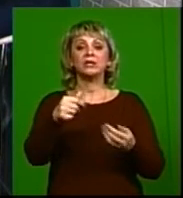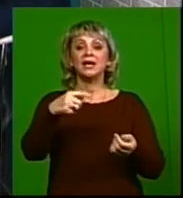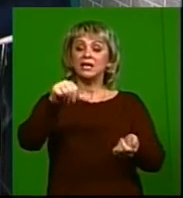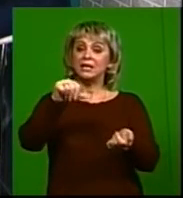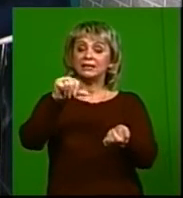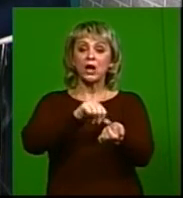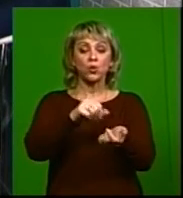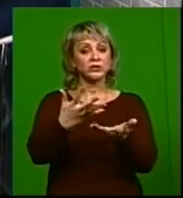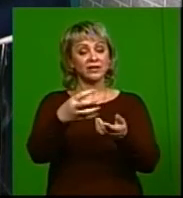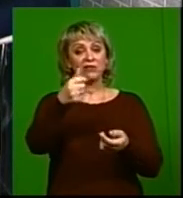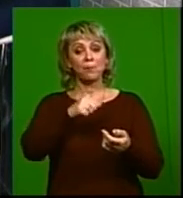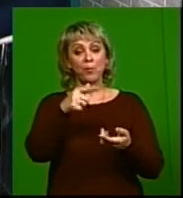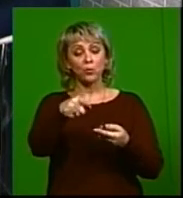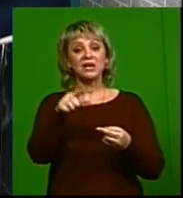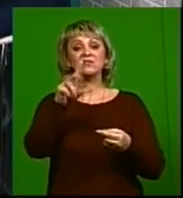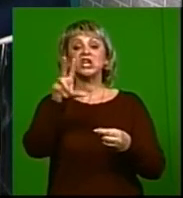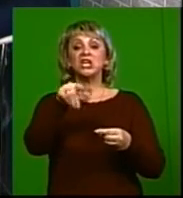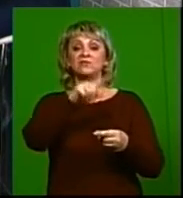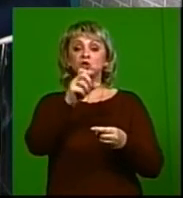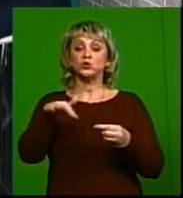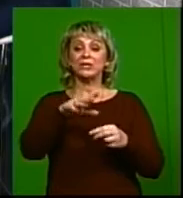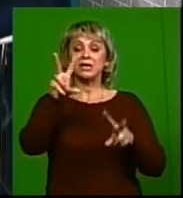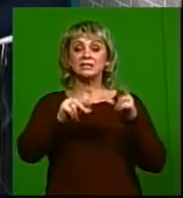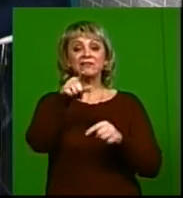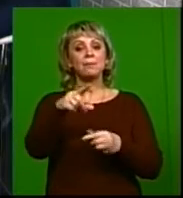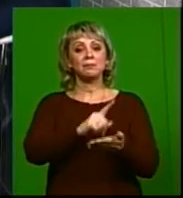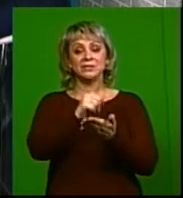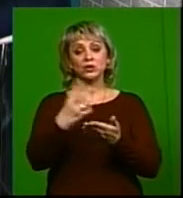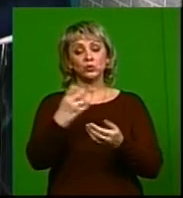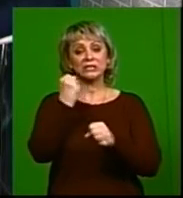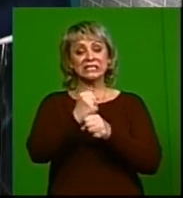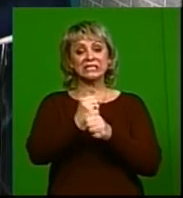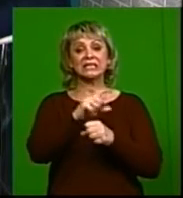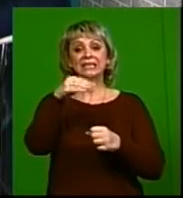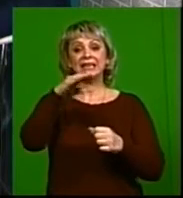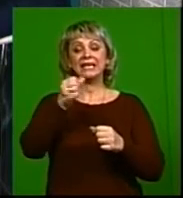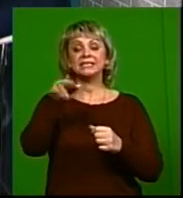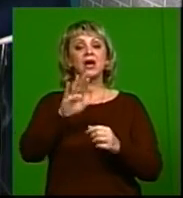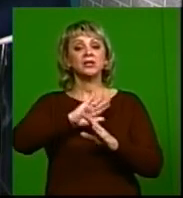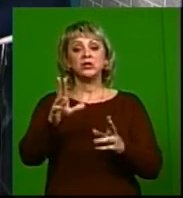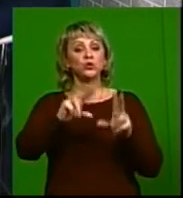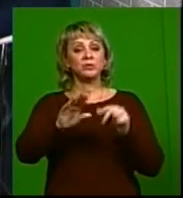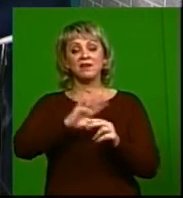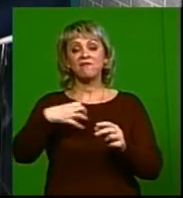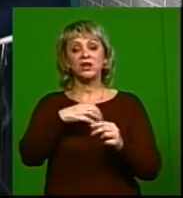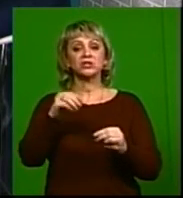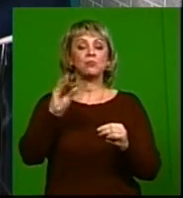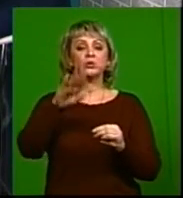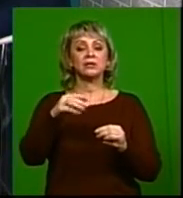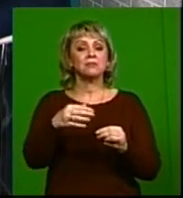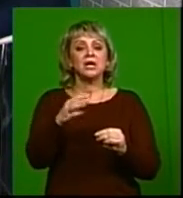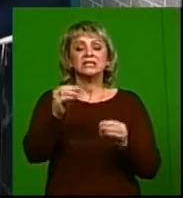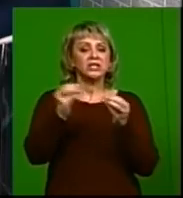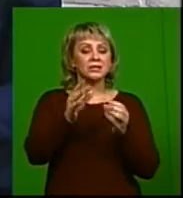внутривенных наркотиков, значит, вы в зоне риска. Значит, вам нужно пойти и сделать тест на Причем, неважно, как давно это было, хоть 10 лет назад, хоть